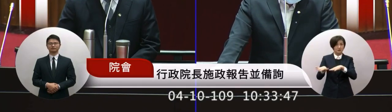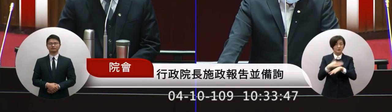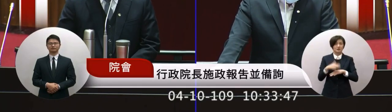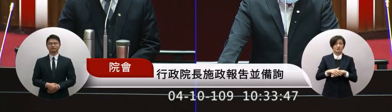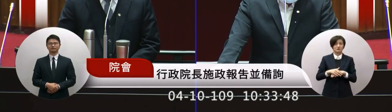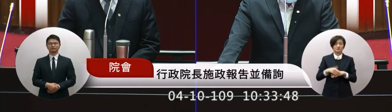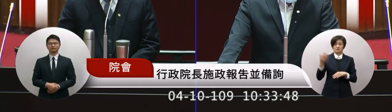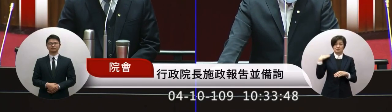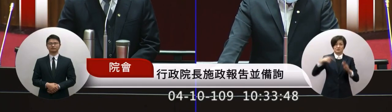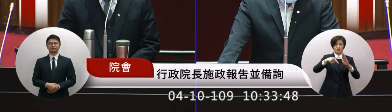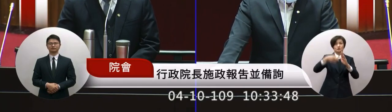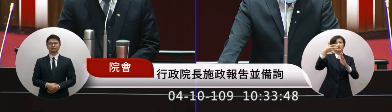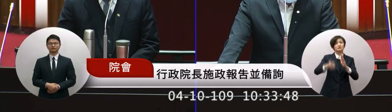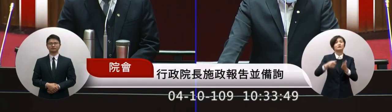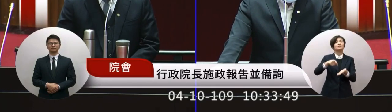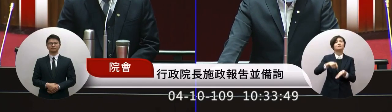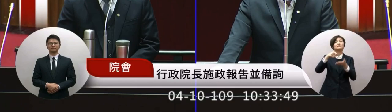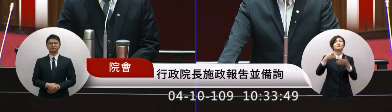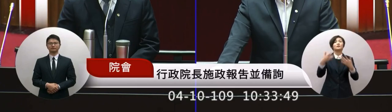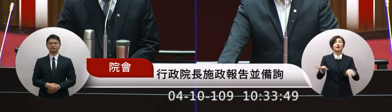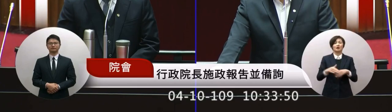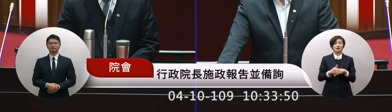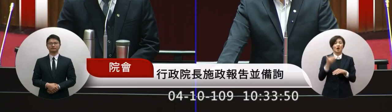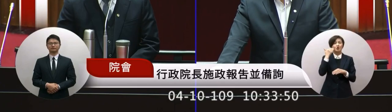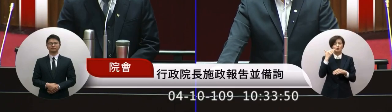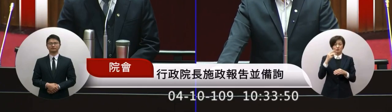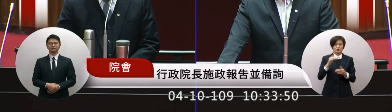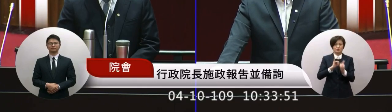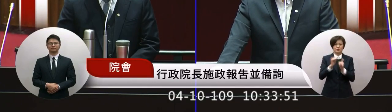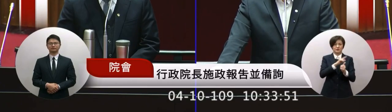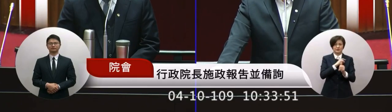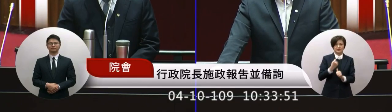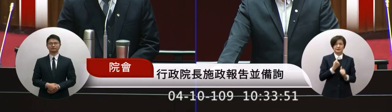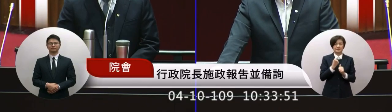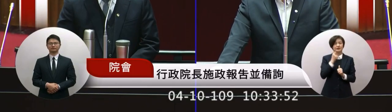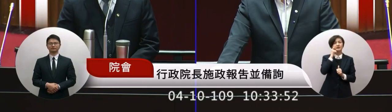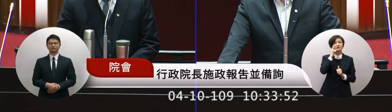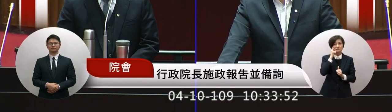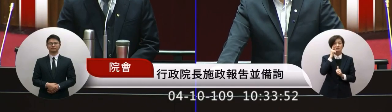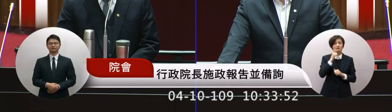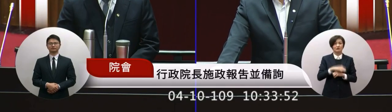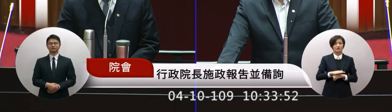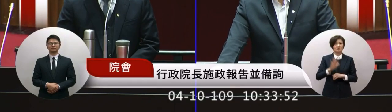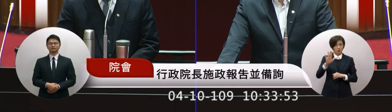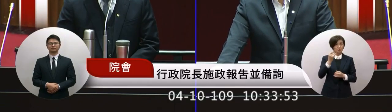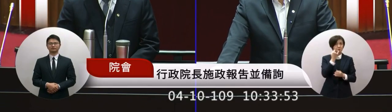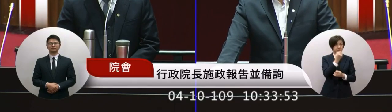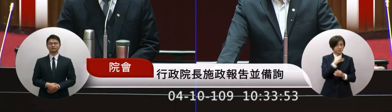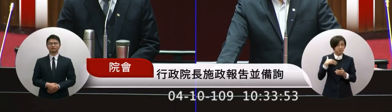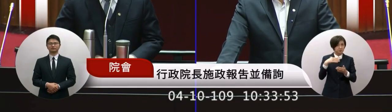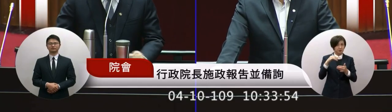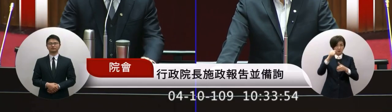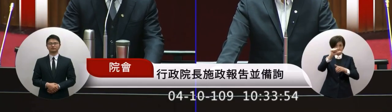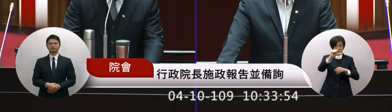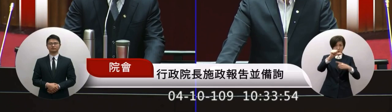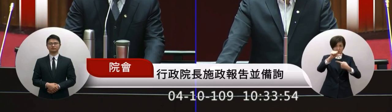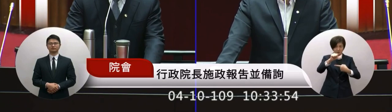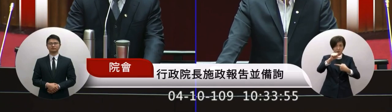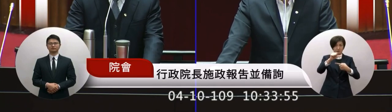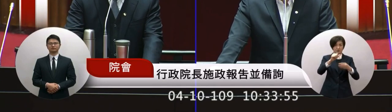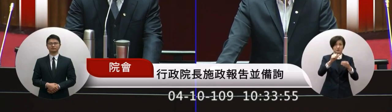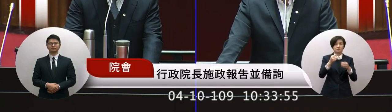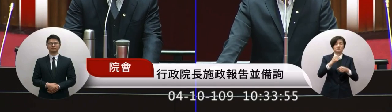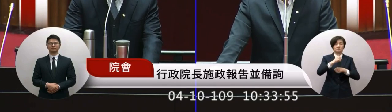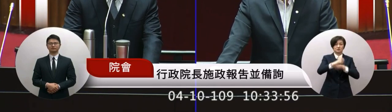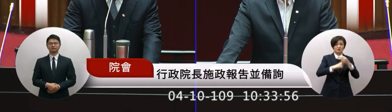提出過如果五一民眾不能聚立的話我們可能會取消五一的連假有沒有這種